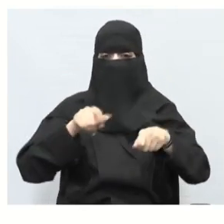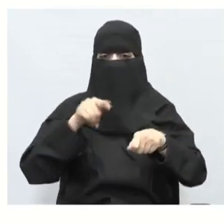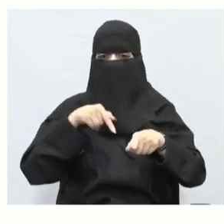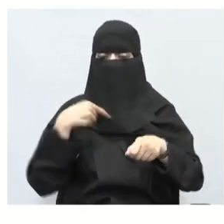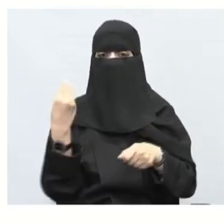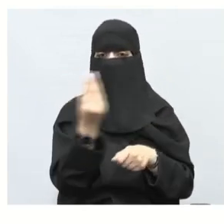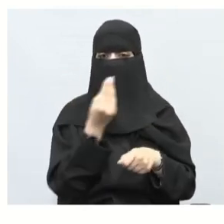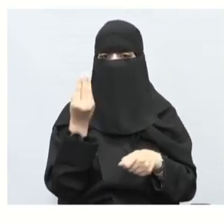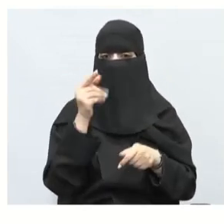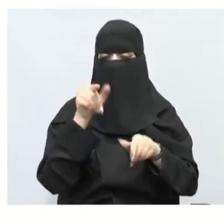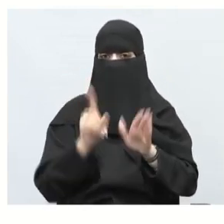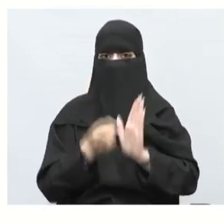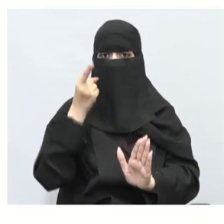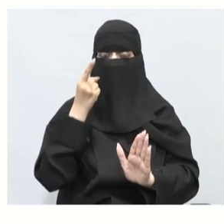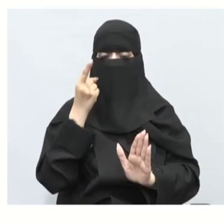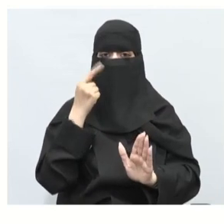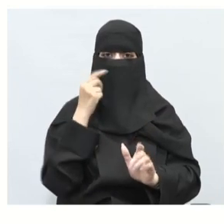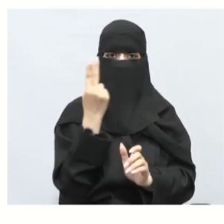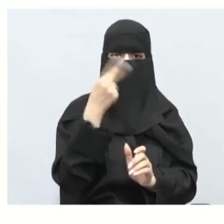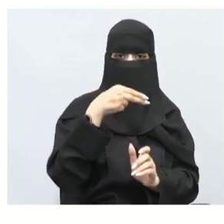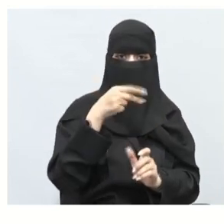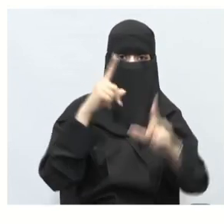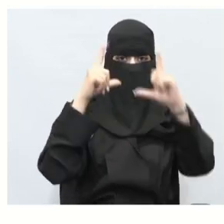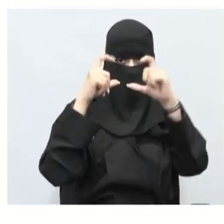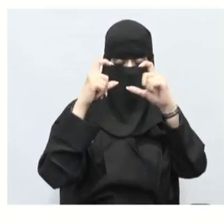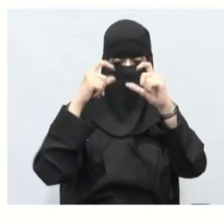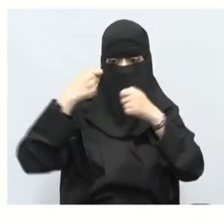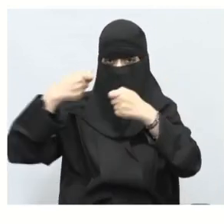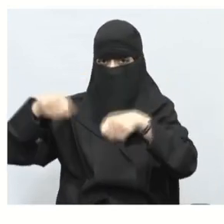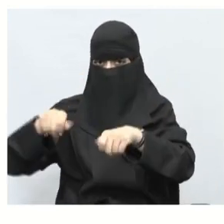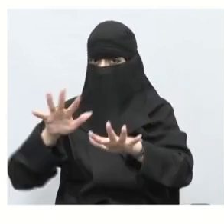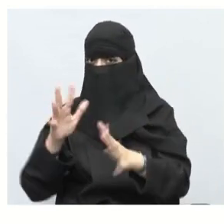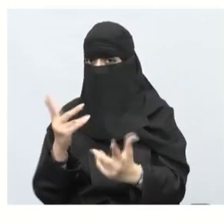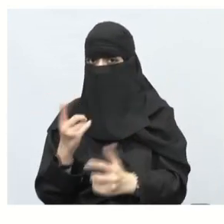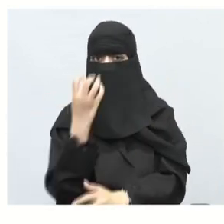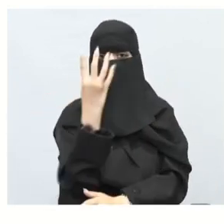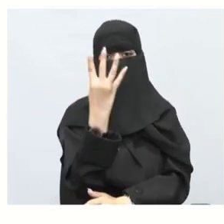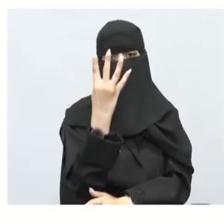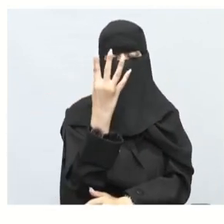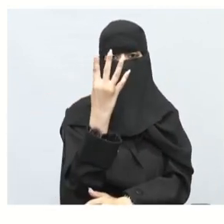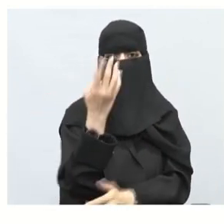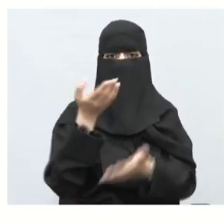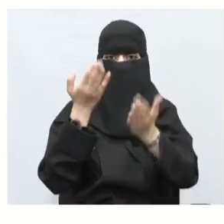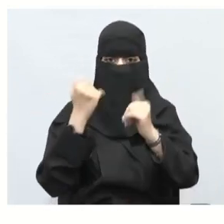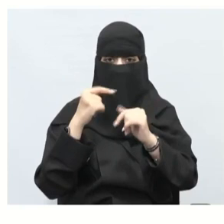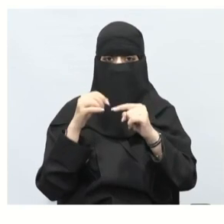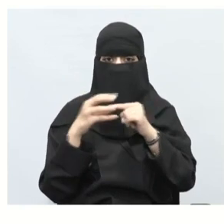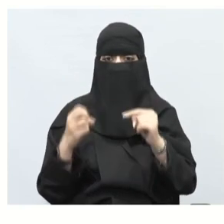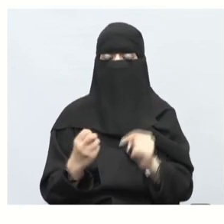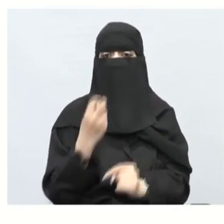20 صورة مقابل 4 ريالات للصورة الواحدة ثم قام بتخفيض 8